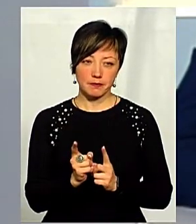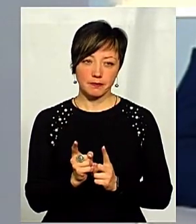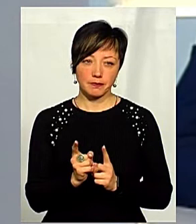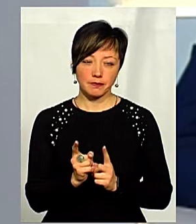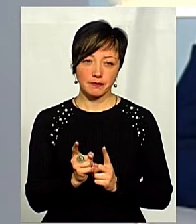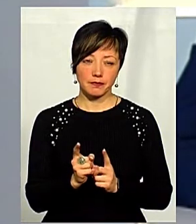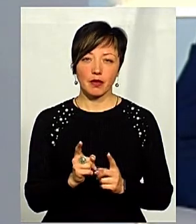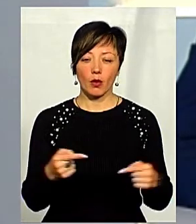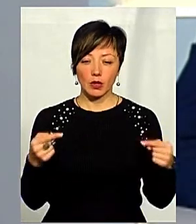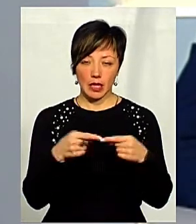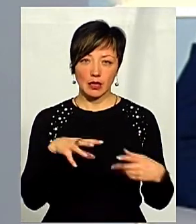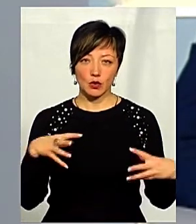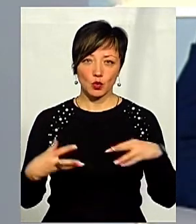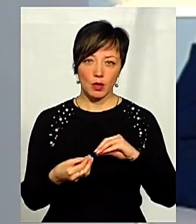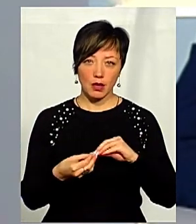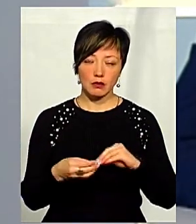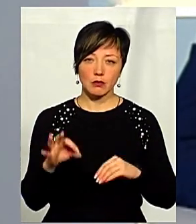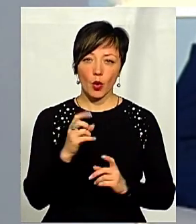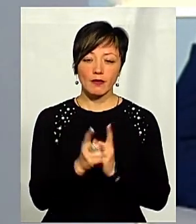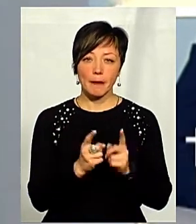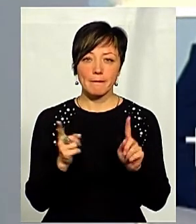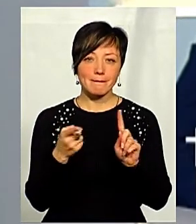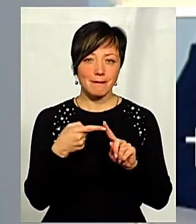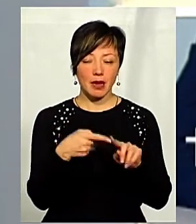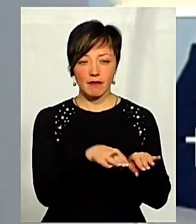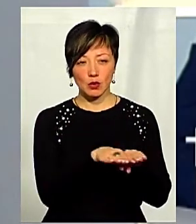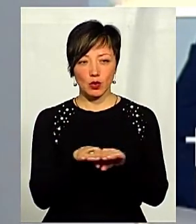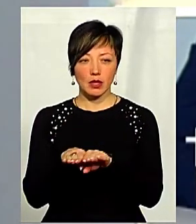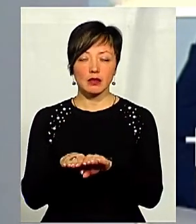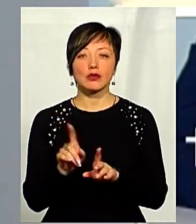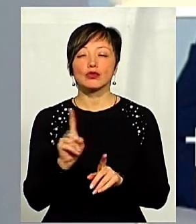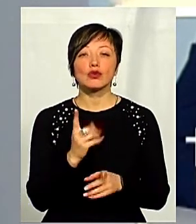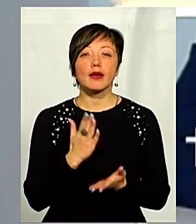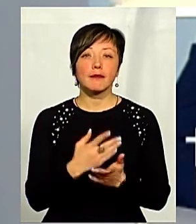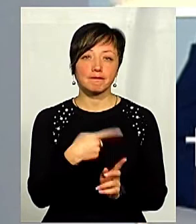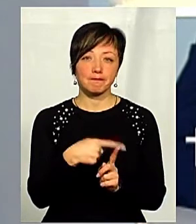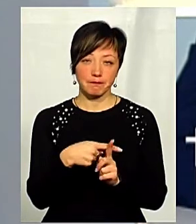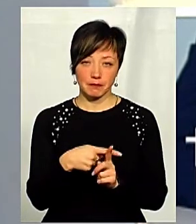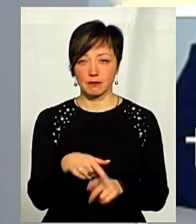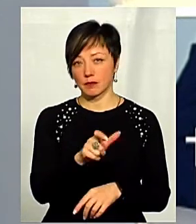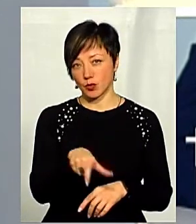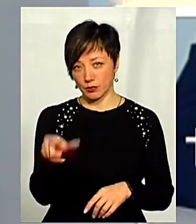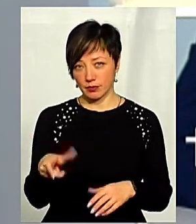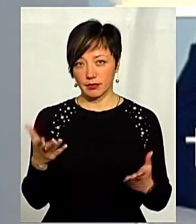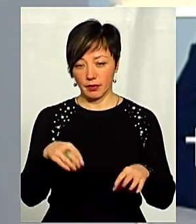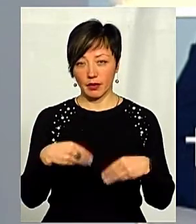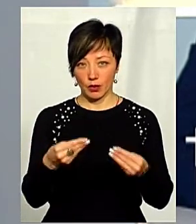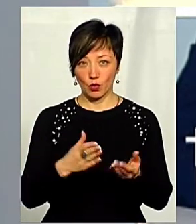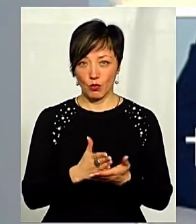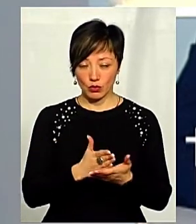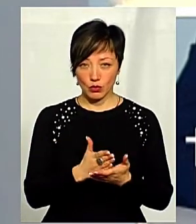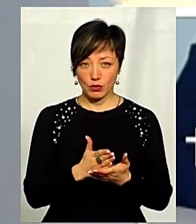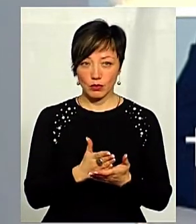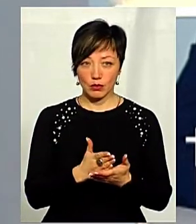бачили вже конкретні результати щодо реформування первинної ланки. В чому є позитив? Позитив є в тому, що особи, які безпосередньо дають медичні